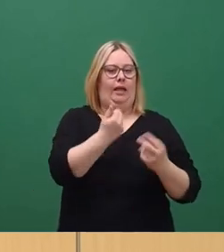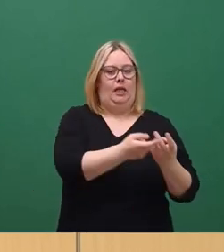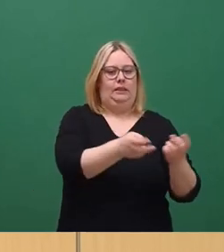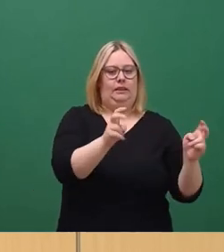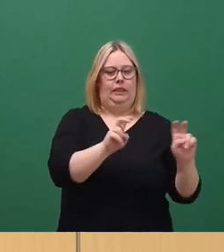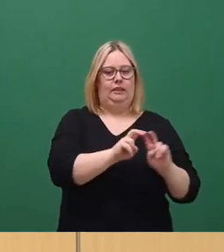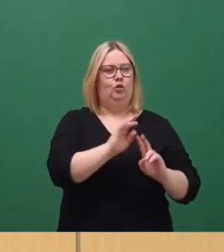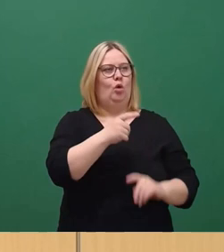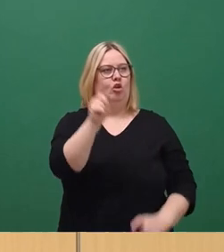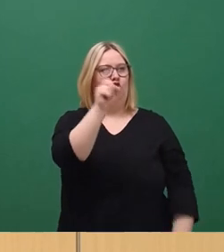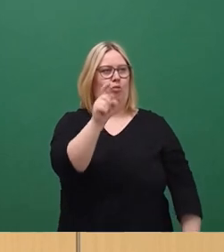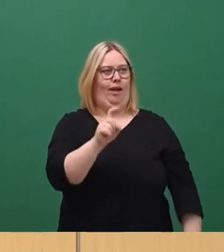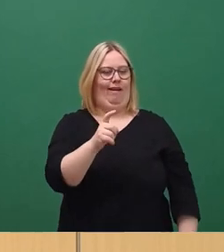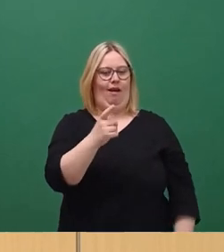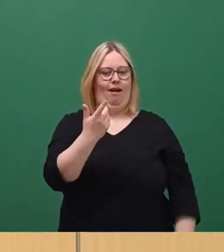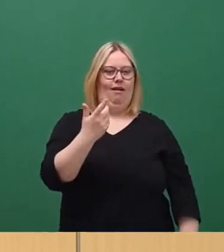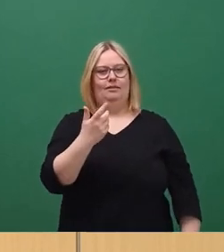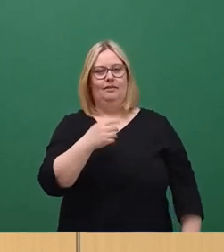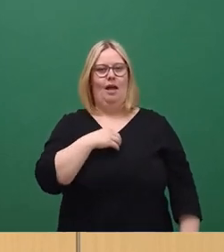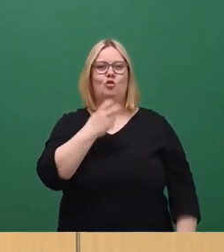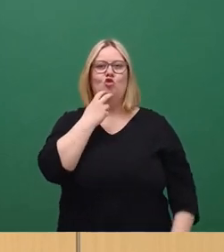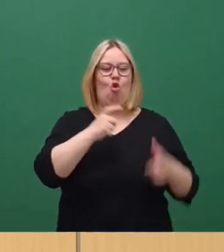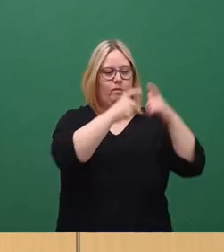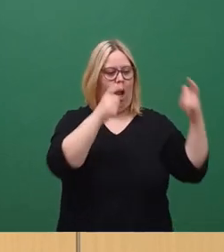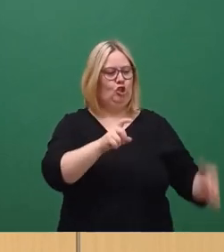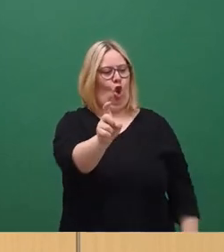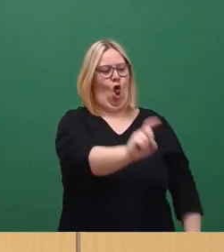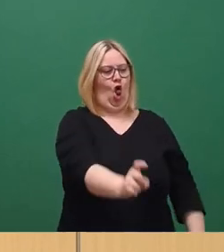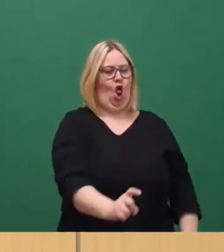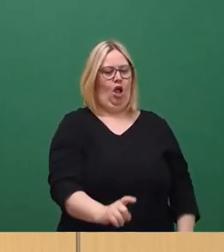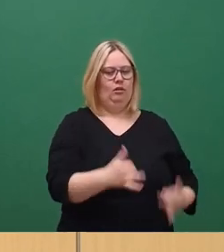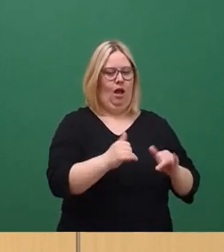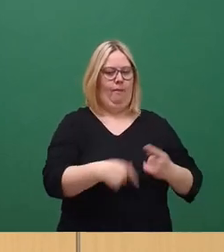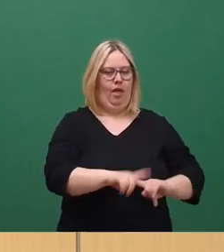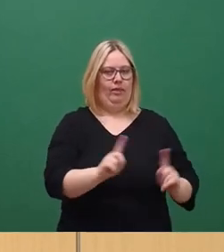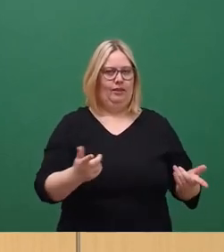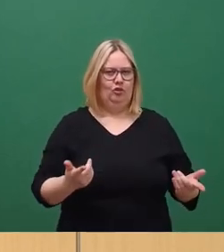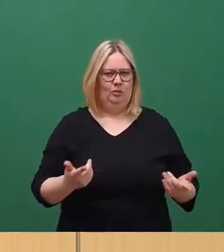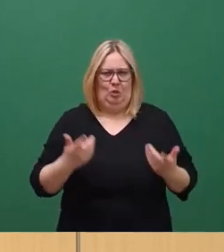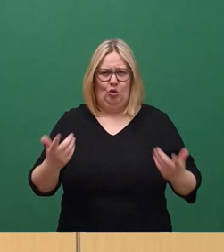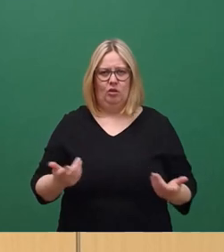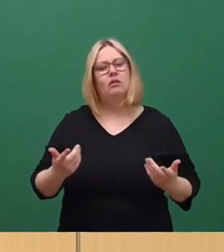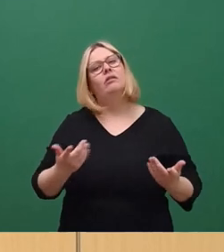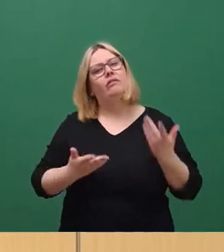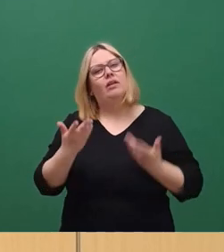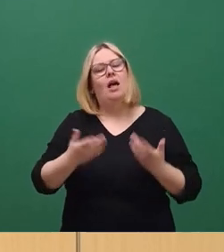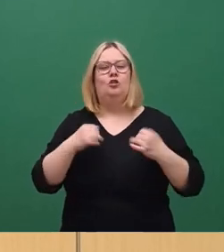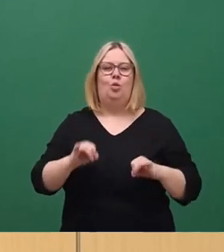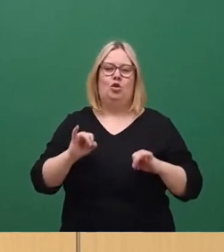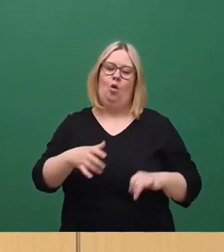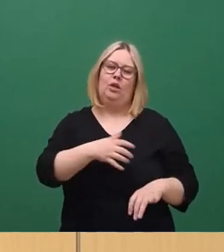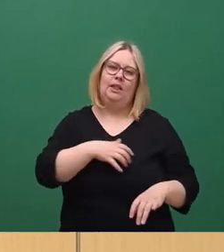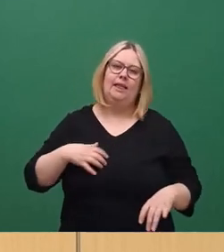entgegengekommen, der an so einem Stromkasten dort seinen Tag angebracht hat. Also man kann da was draus machen. Und es gibt in Dresden auch